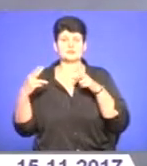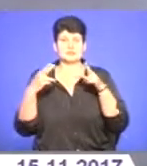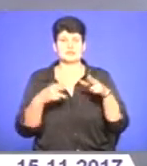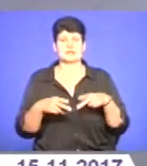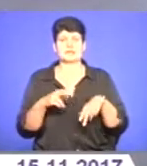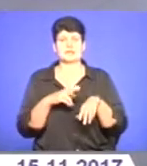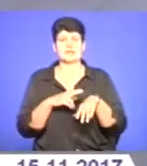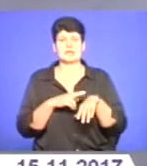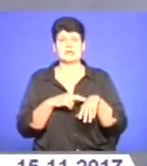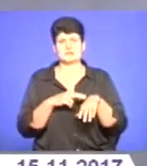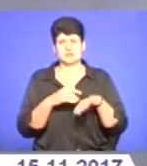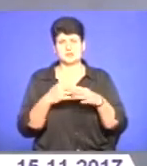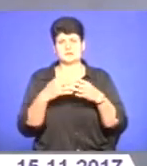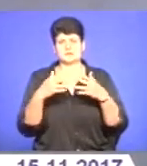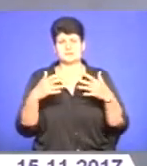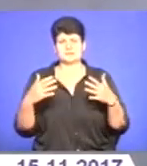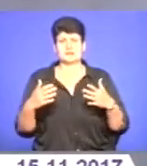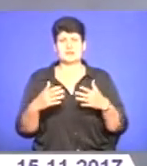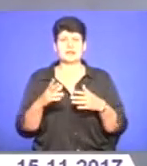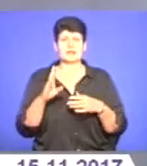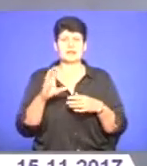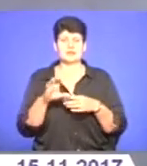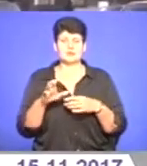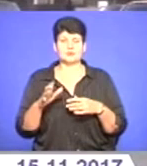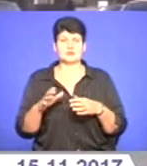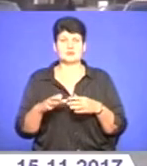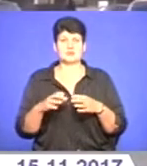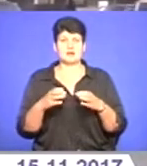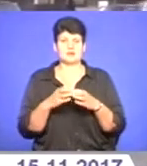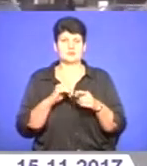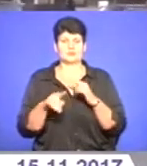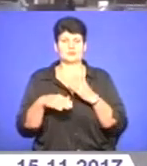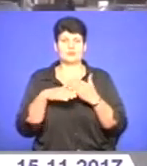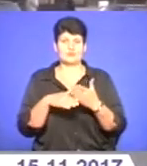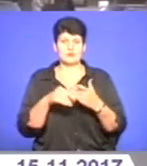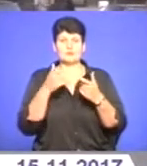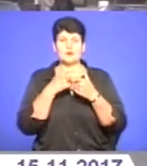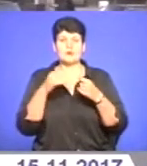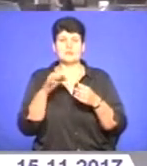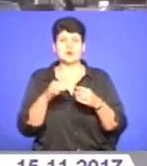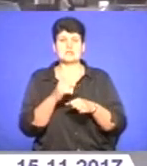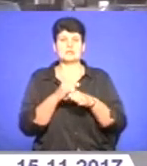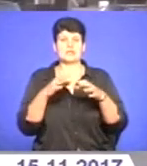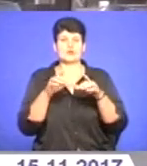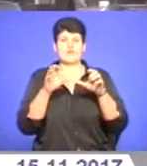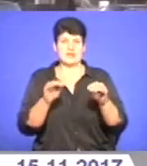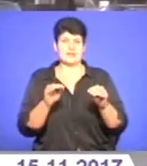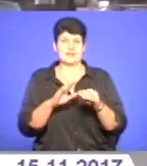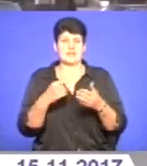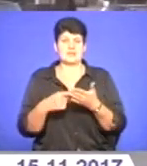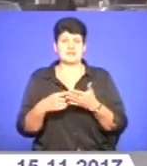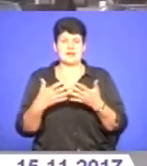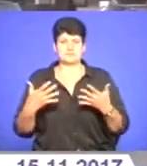криміналісти, працівники служби надзвичайної ситуації, кінологи, бригади екстреної меддопомоги. Інформація про замінування не підтвердилася.